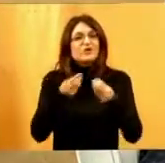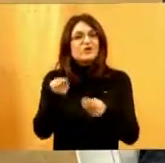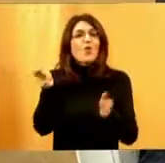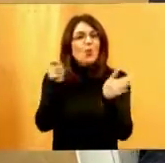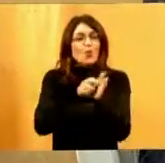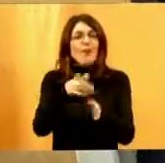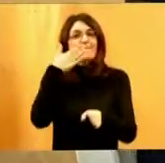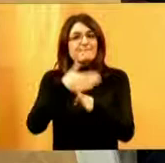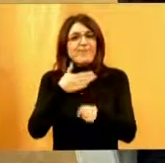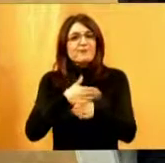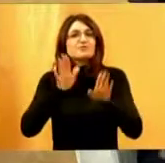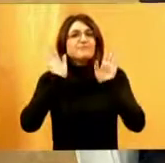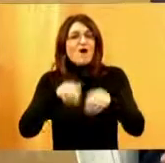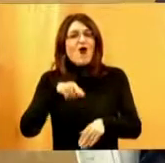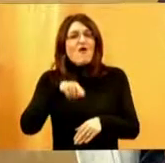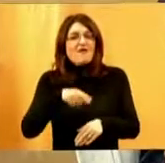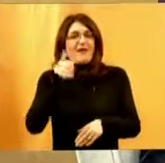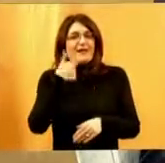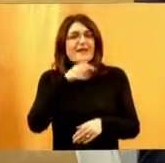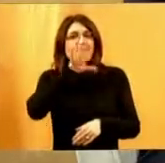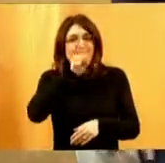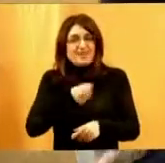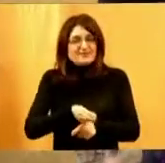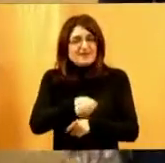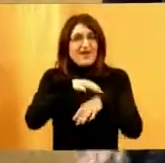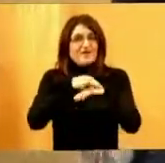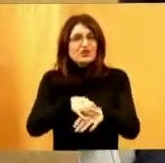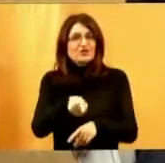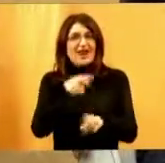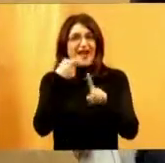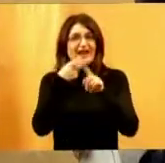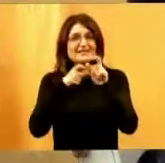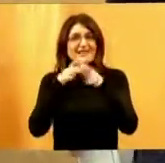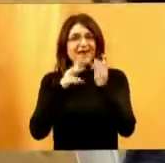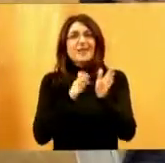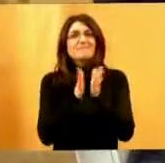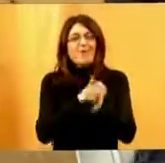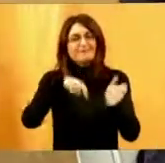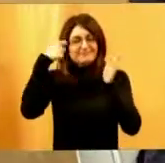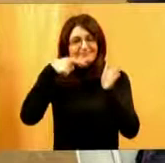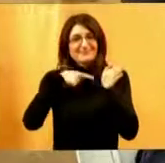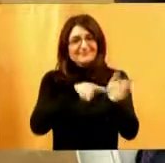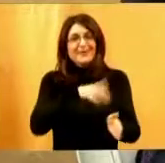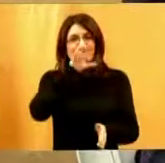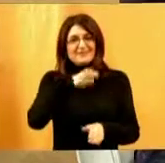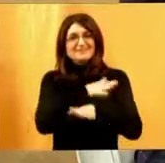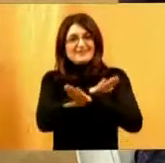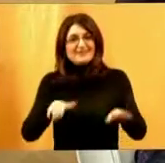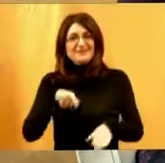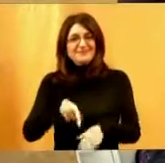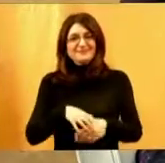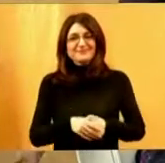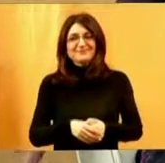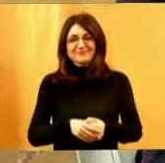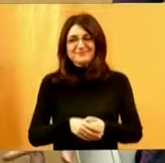pomognimo nešto da se bar ovakav jedan pas Vodić, naša Ksanta. Molim lijepo, režiju Ksanta, s njom ćemo završiti našu scenu.